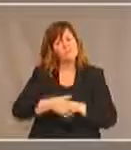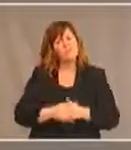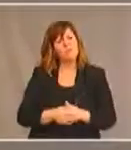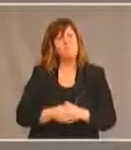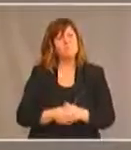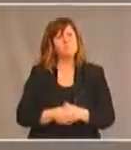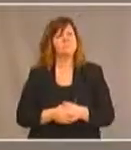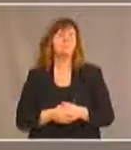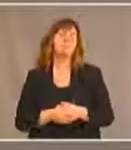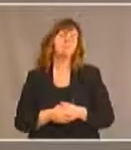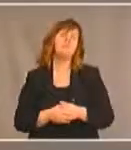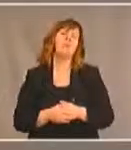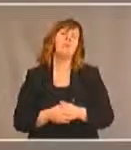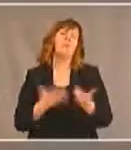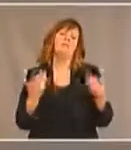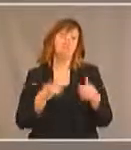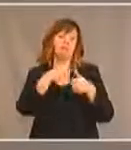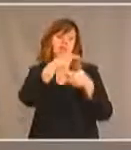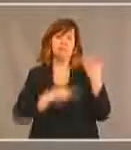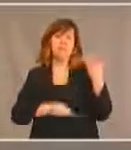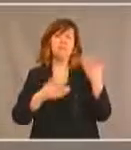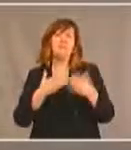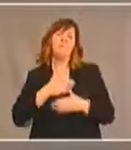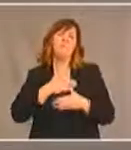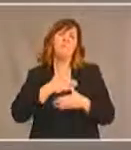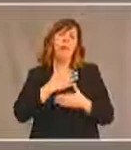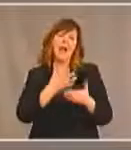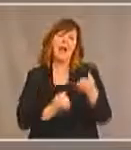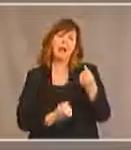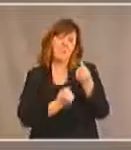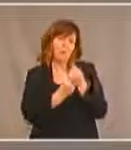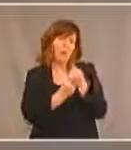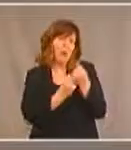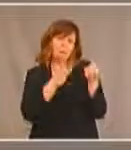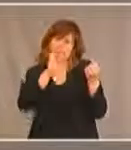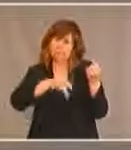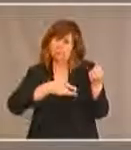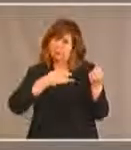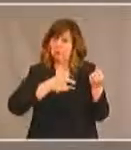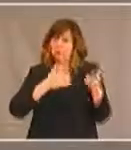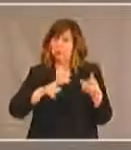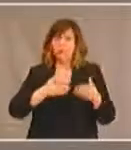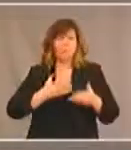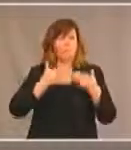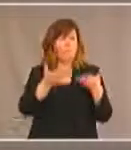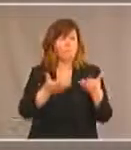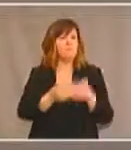Alors, c'est le genre d'accommodement qui doivent être offerts pour